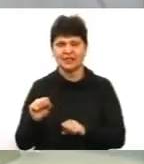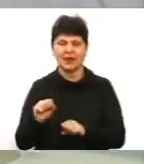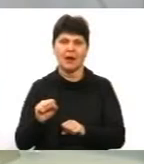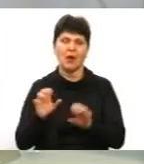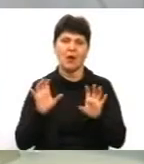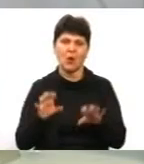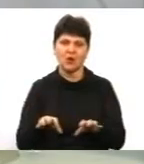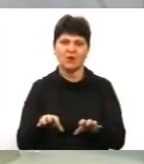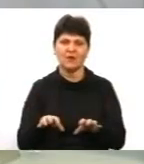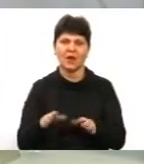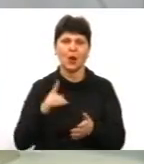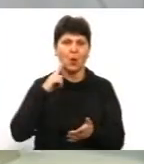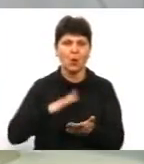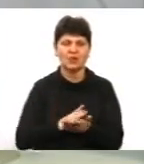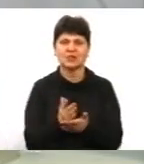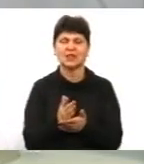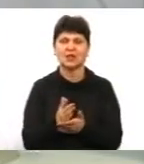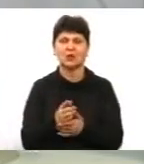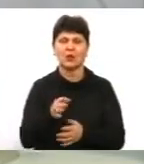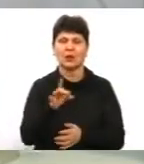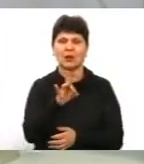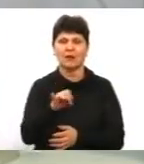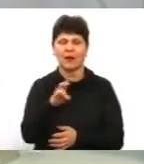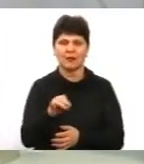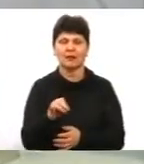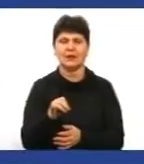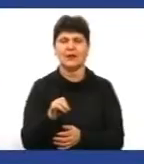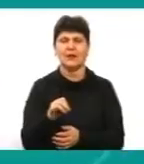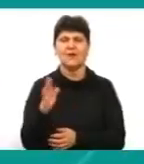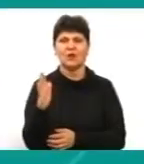ради Форуму безпеки дорожнього руху Володимира Караваєва.